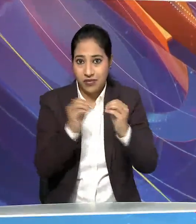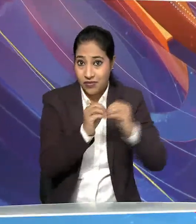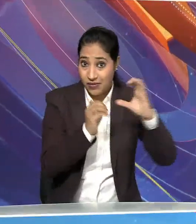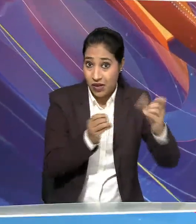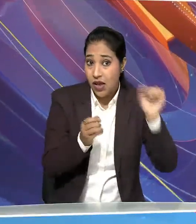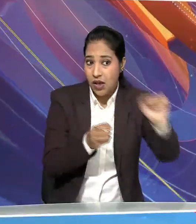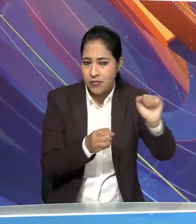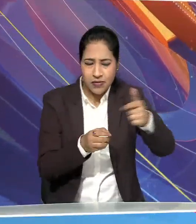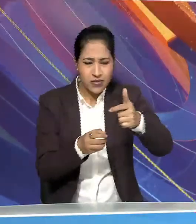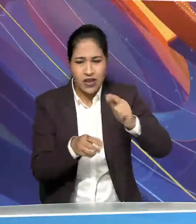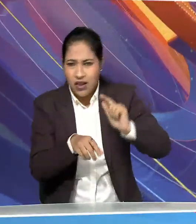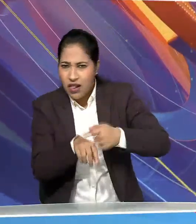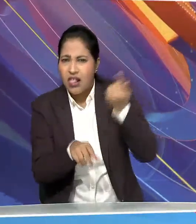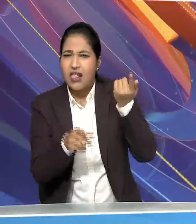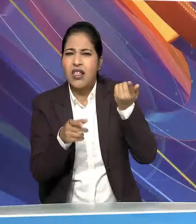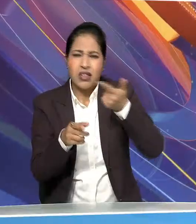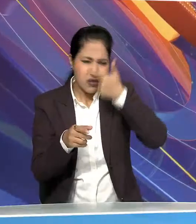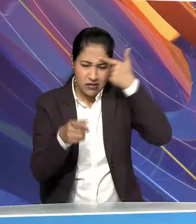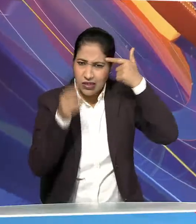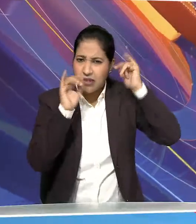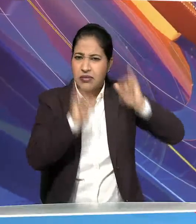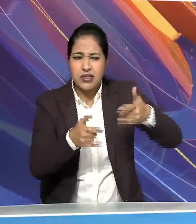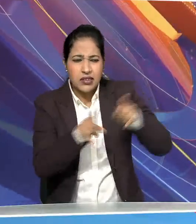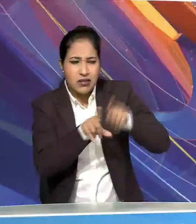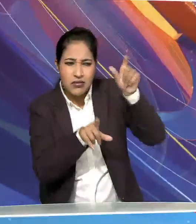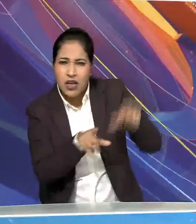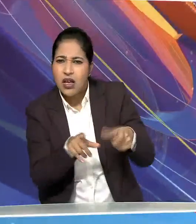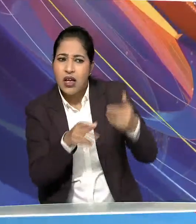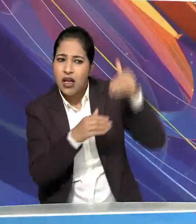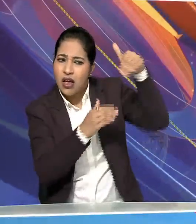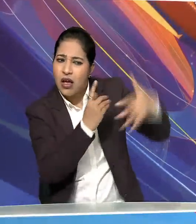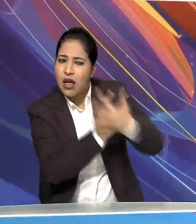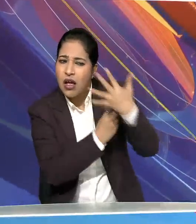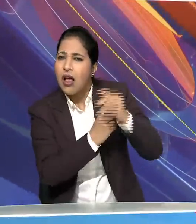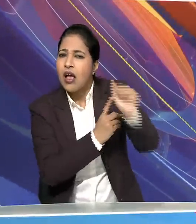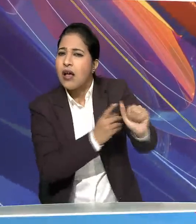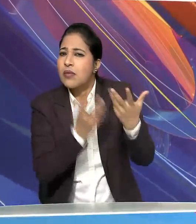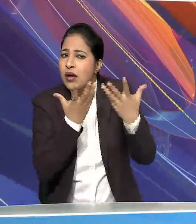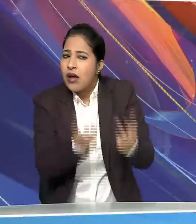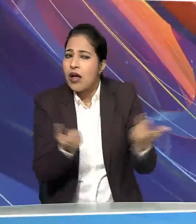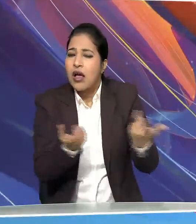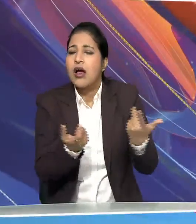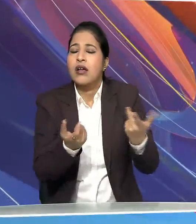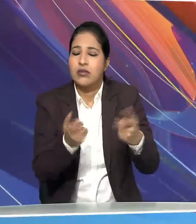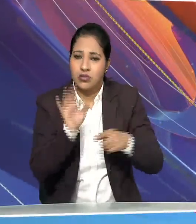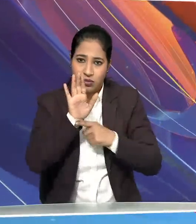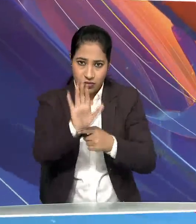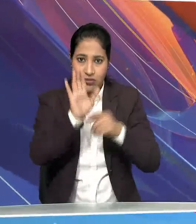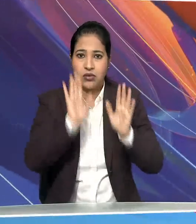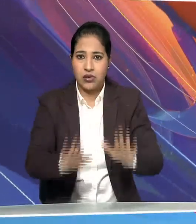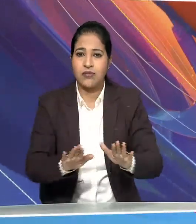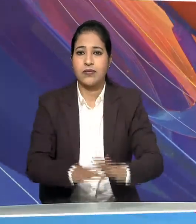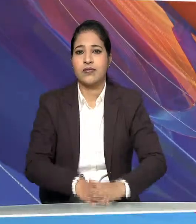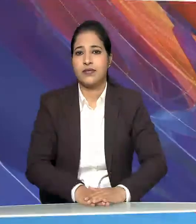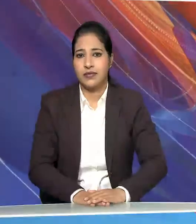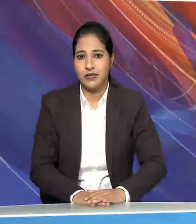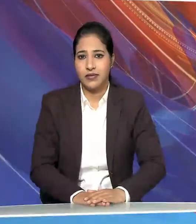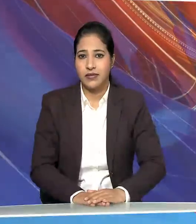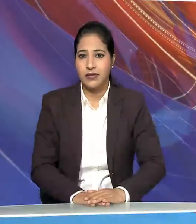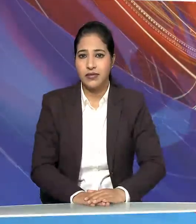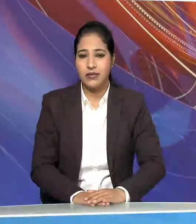की दुर्भावनाओं को उजागर करता है और उसके पीछे की मन्शा पर भी सवाल उठाता है